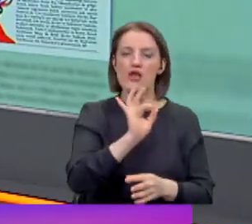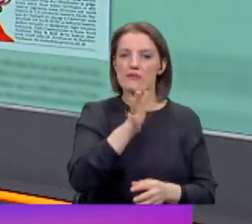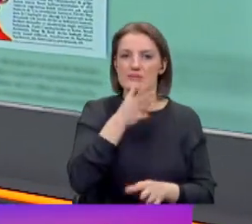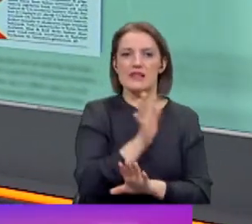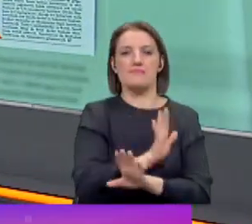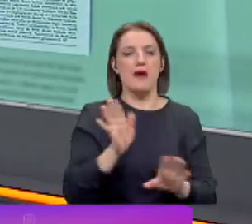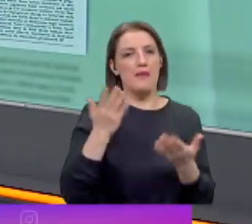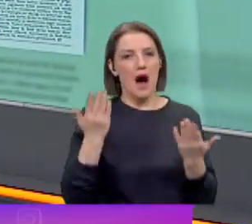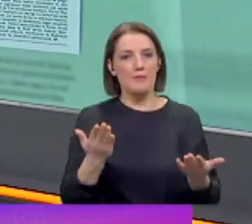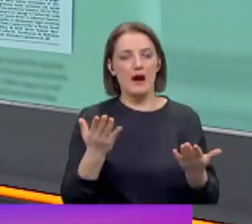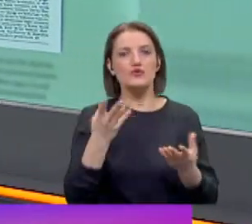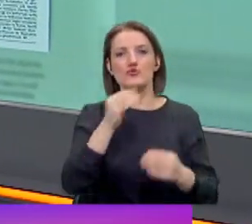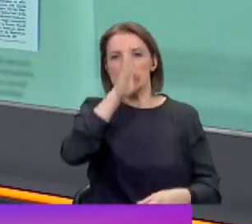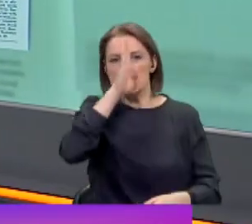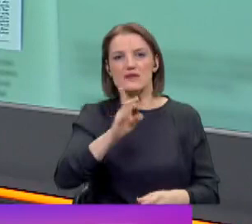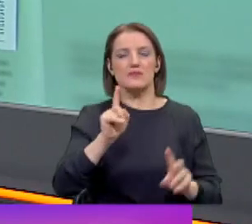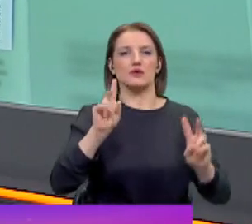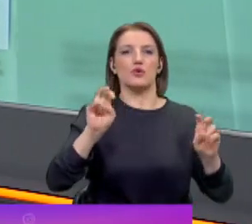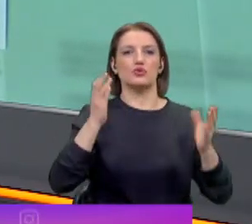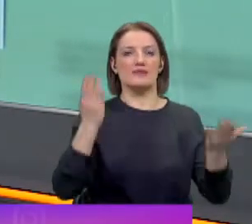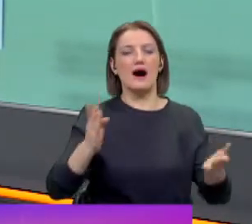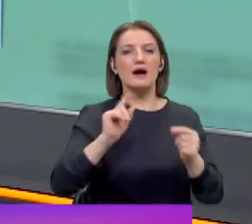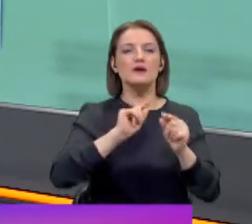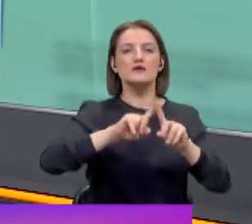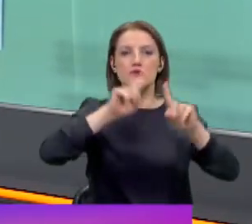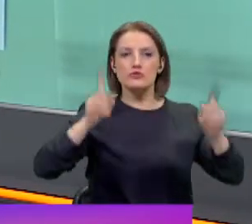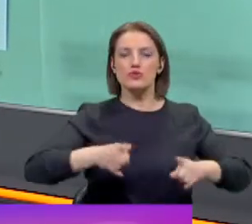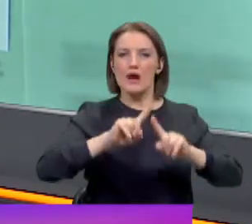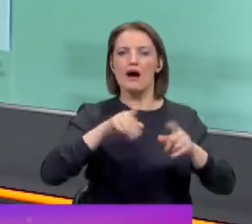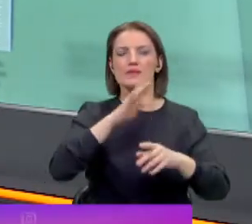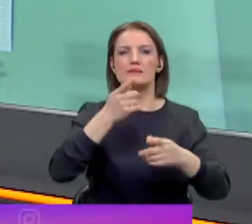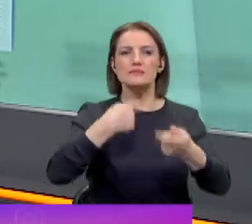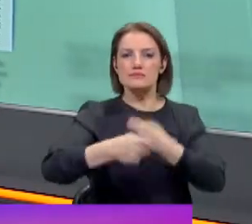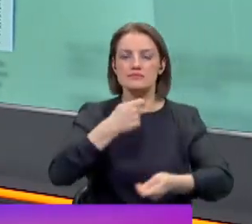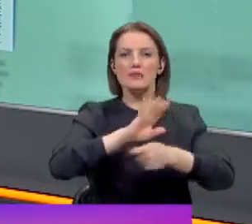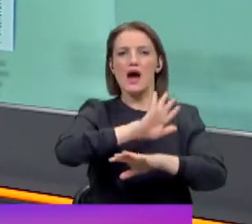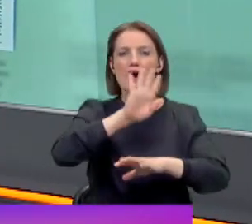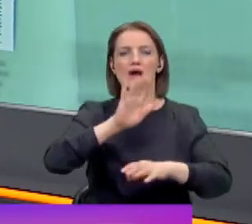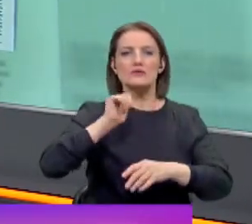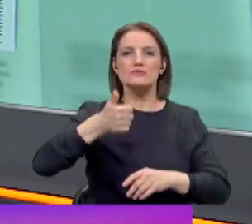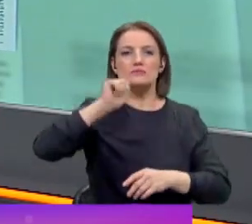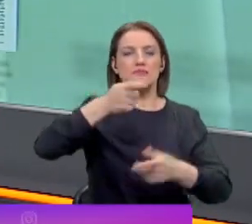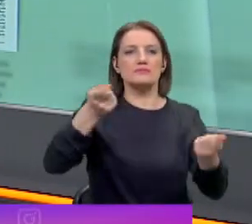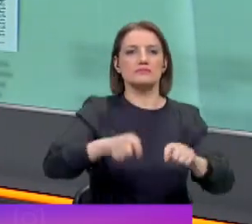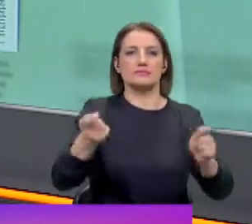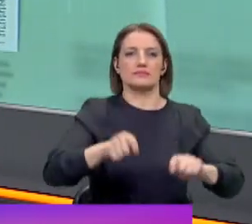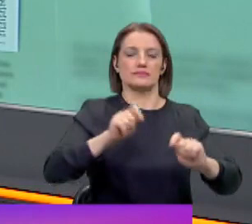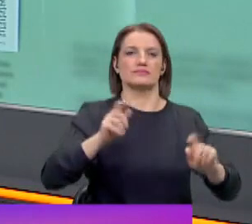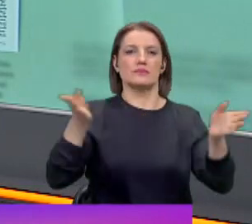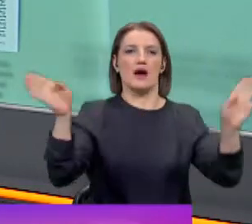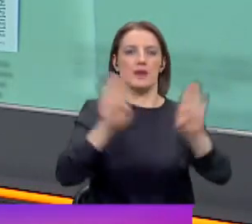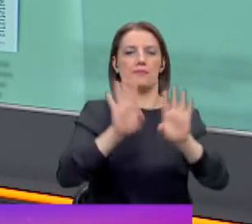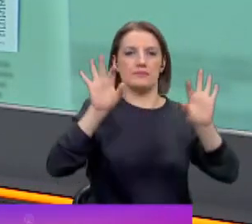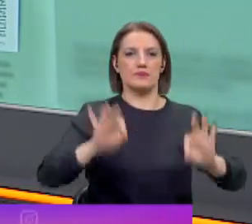ciddi bir mesele var. Esnaf ve esnaf günden güne kepenklerini indirmekle karşı karşıya kalıyor. Şimdi bununla ilgili bir haber var.